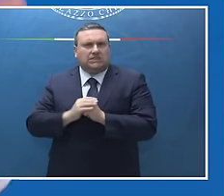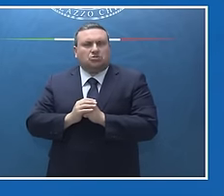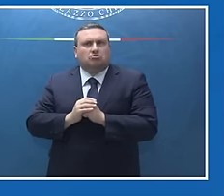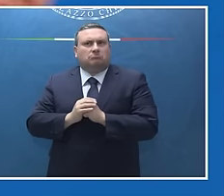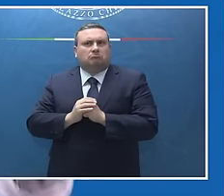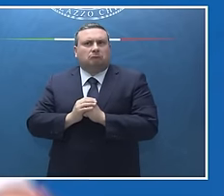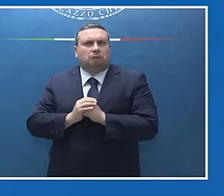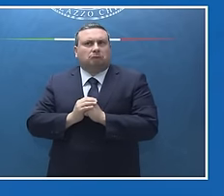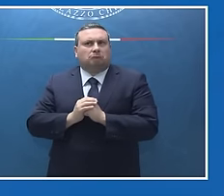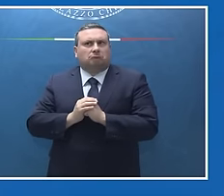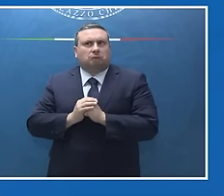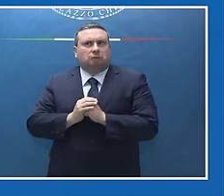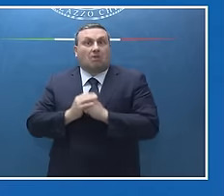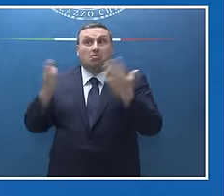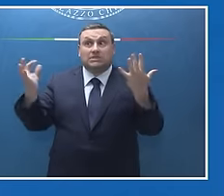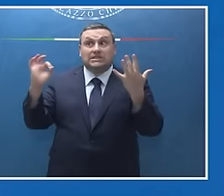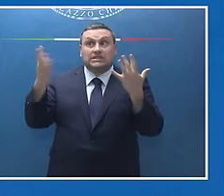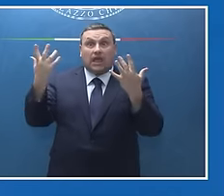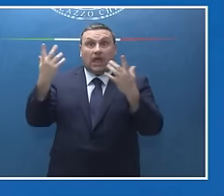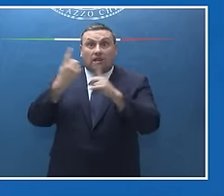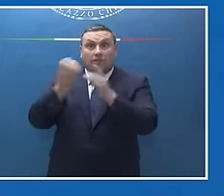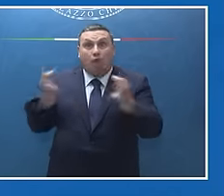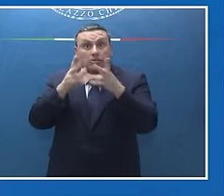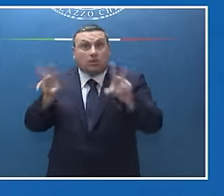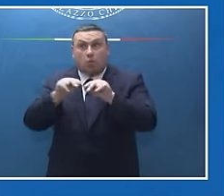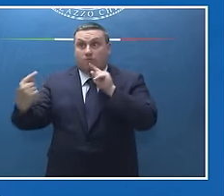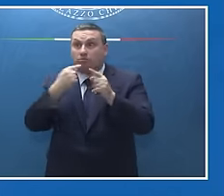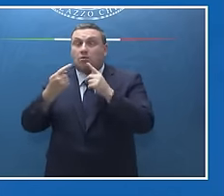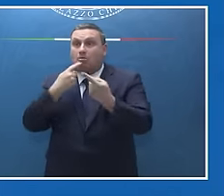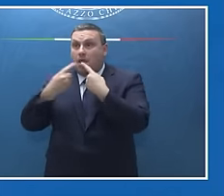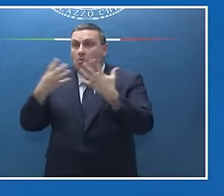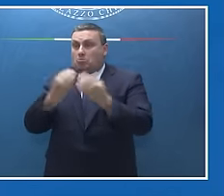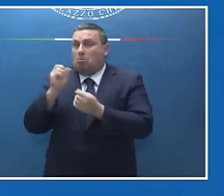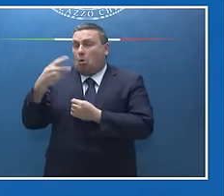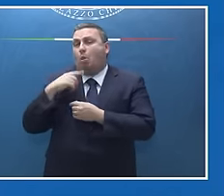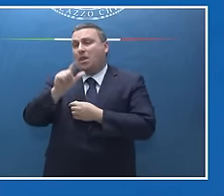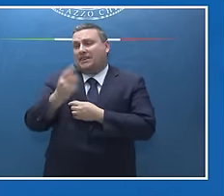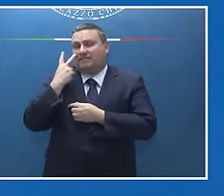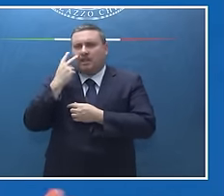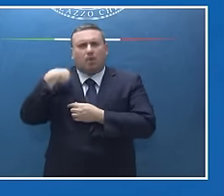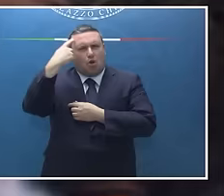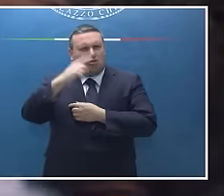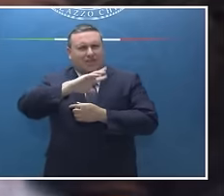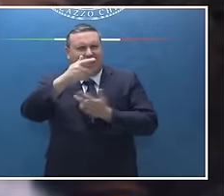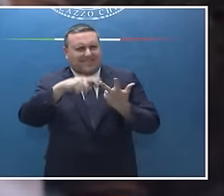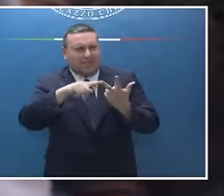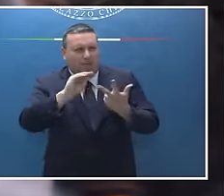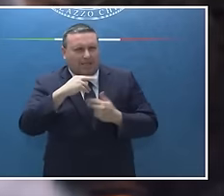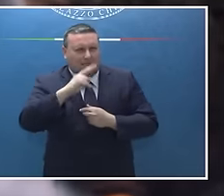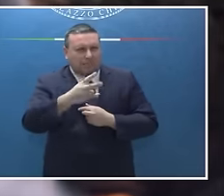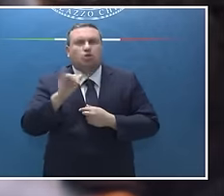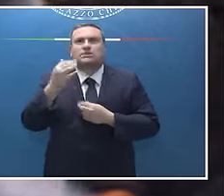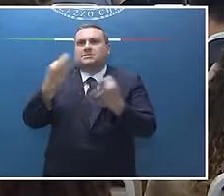posto, chiaramente ne parleremo lunedì. mi ricordo se mi ha fatto un'altra domanda o se le ho risposto. Ok, grazie. tutto.